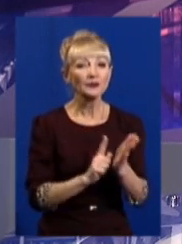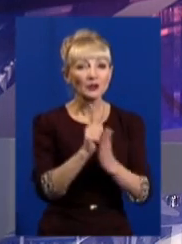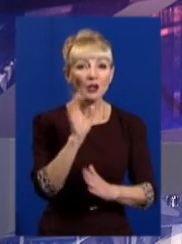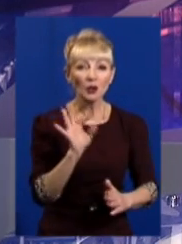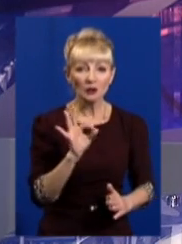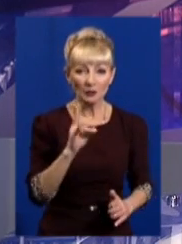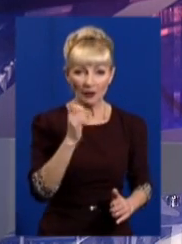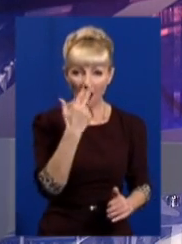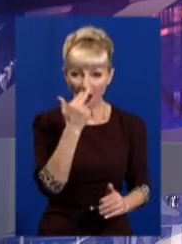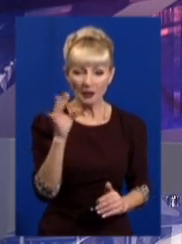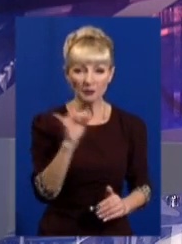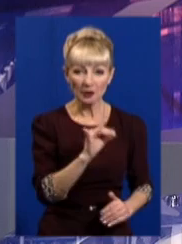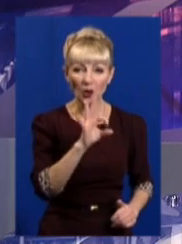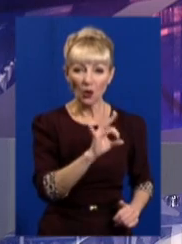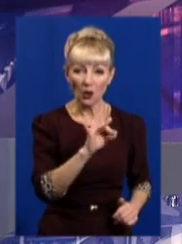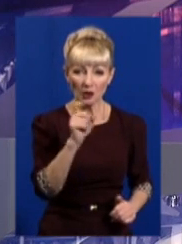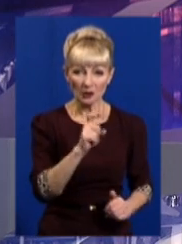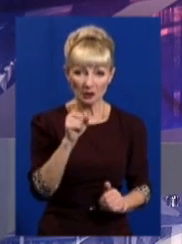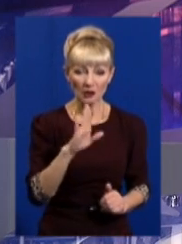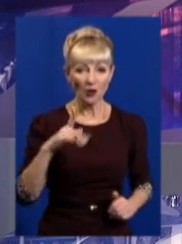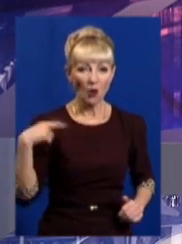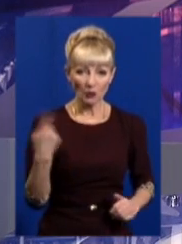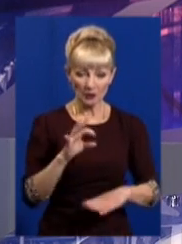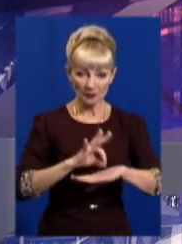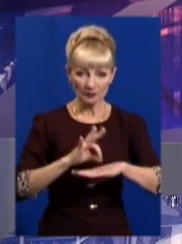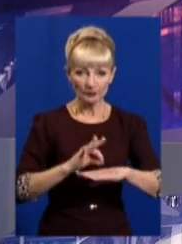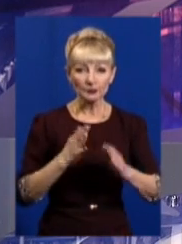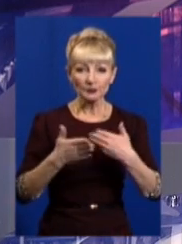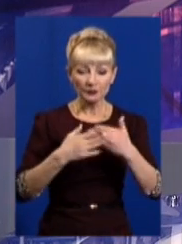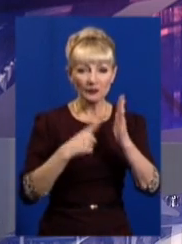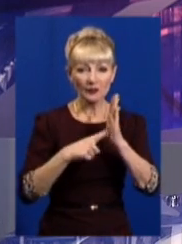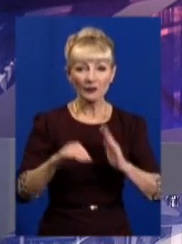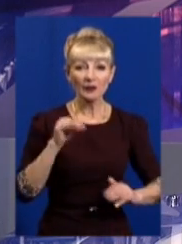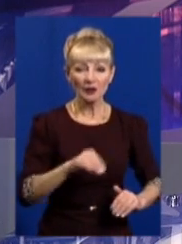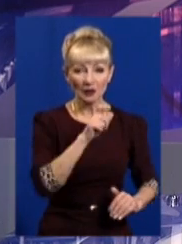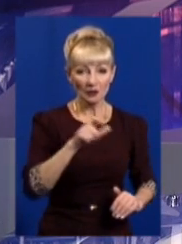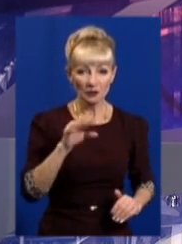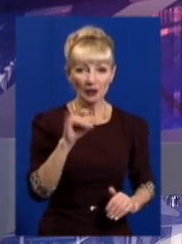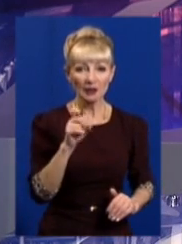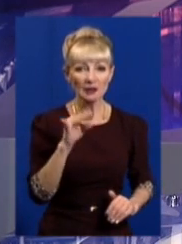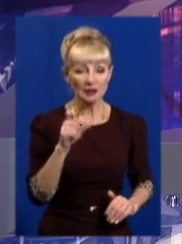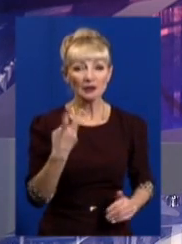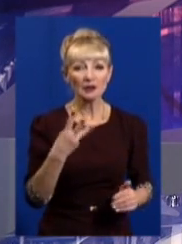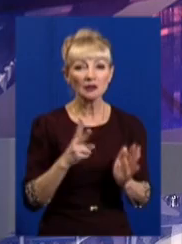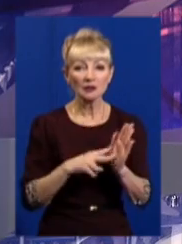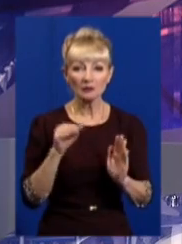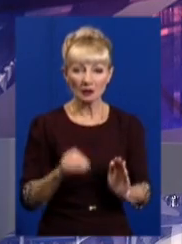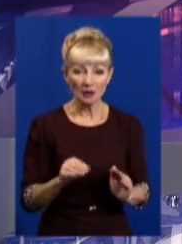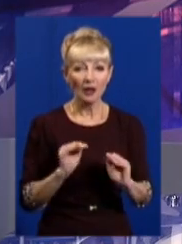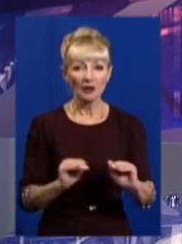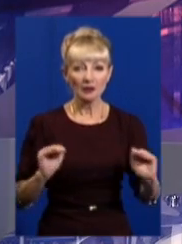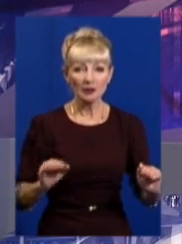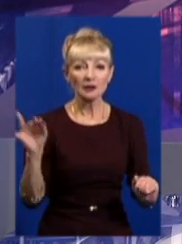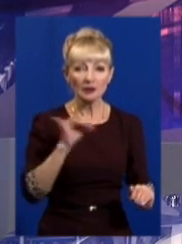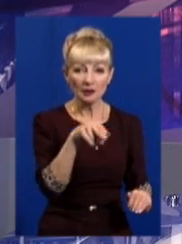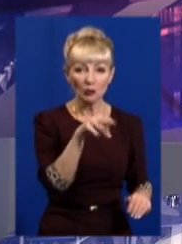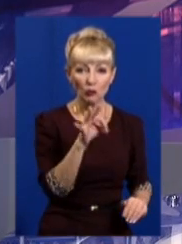жовтня на грип та респіраторні інфекції в області захворіли близько 60 тисяч людей. Із них 37 тисяч – це діти та